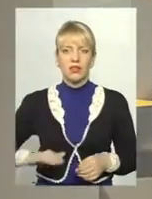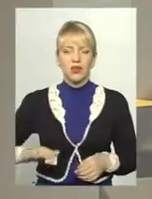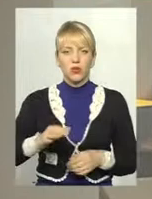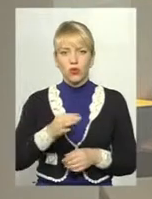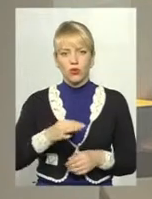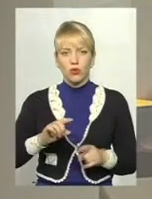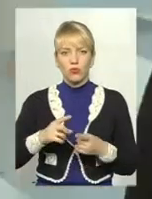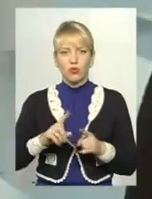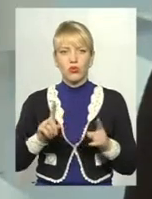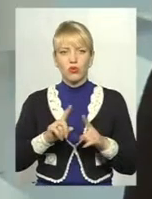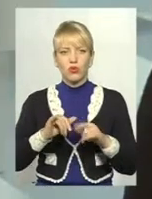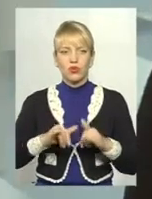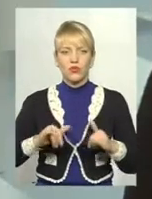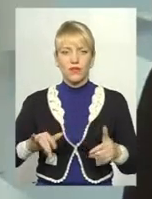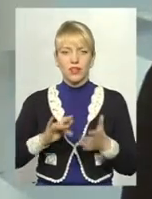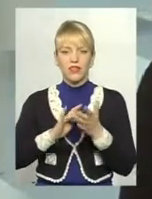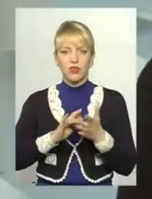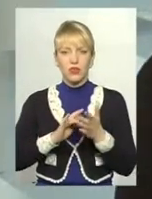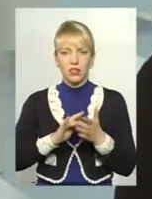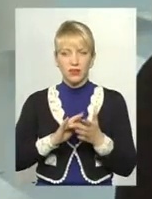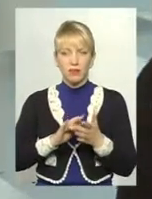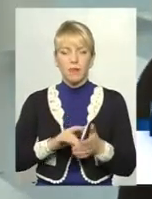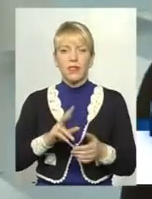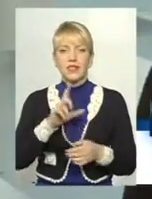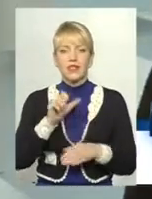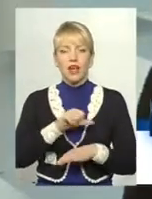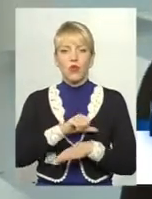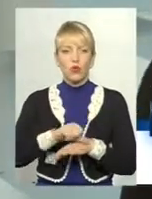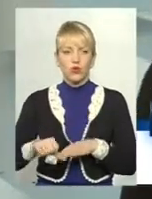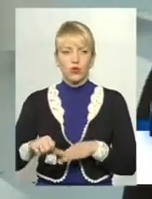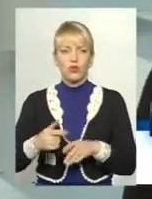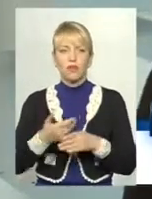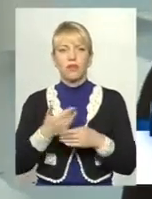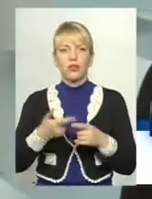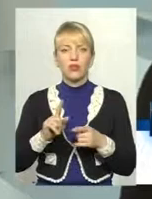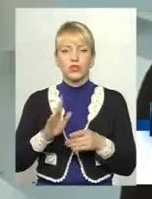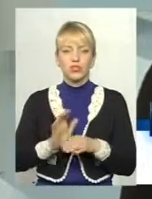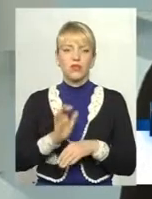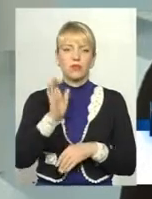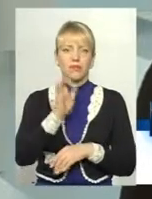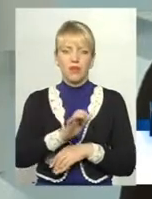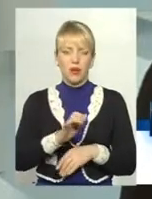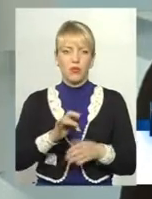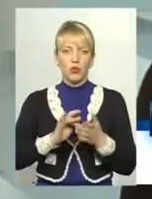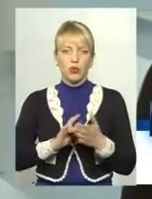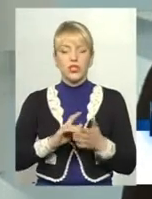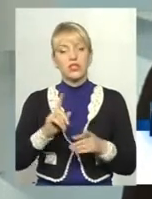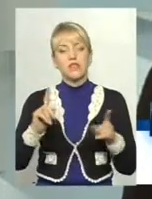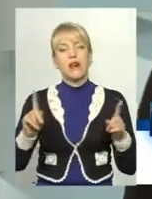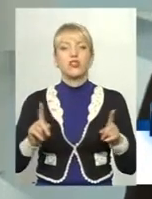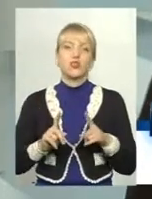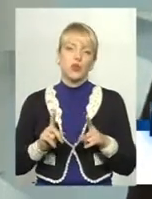Тому що розвивати туризм за кордоном ми туди тільки відправляємо туристів. А щоб